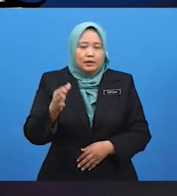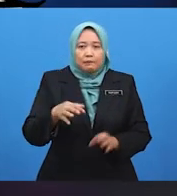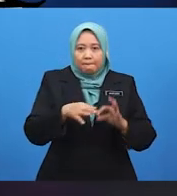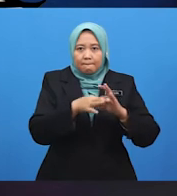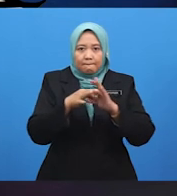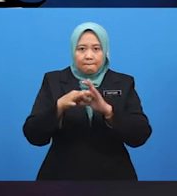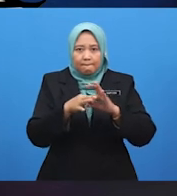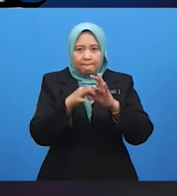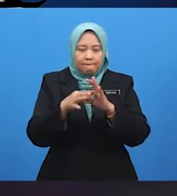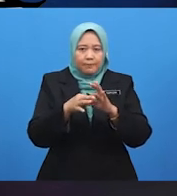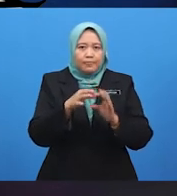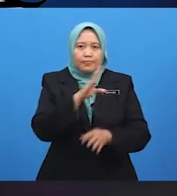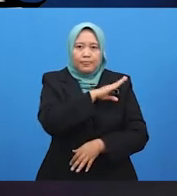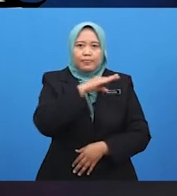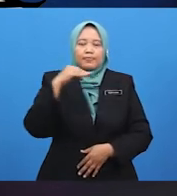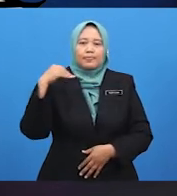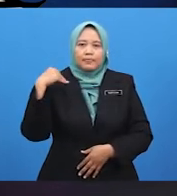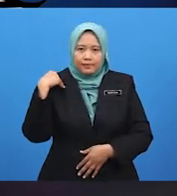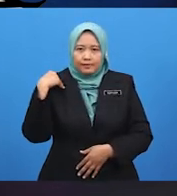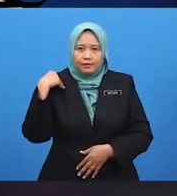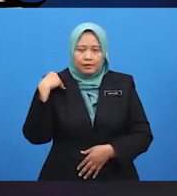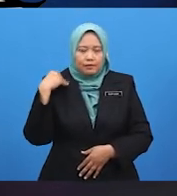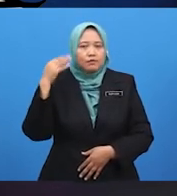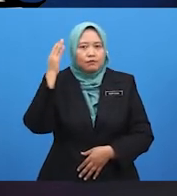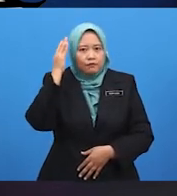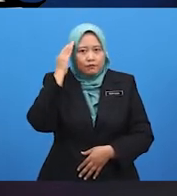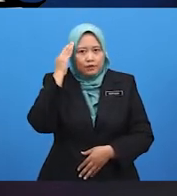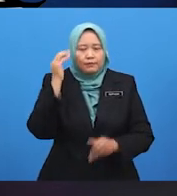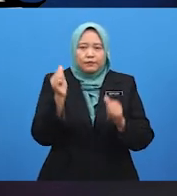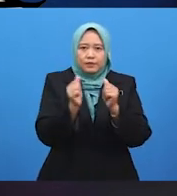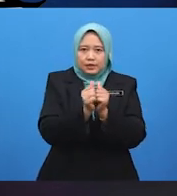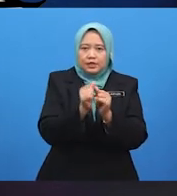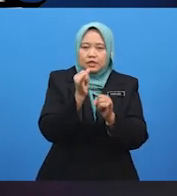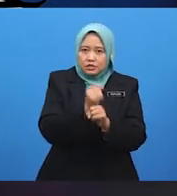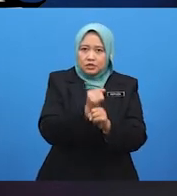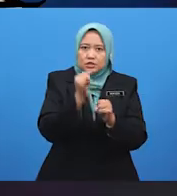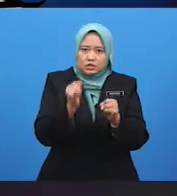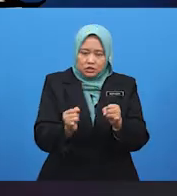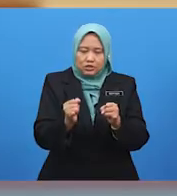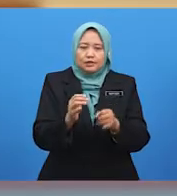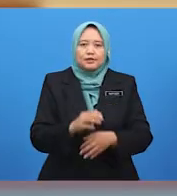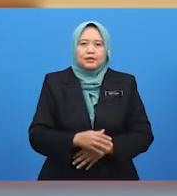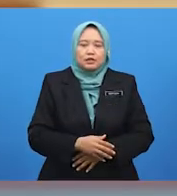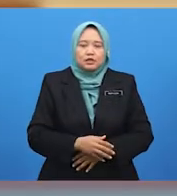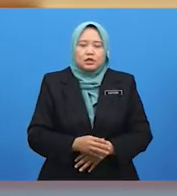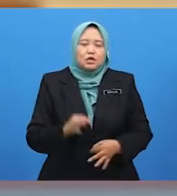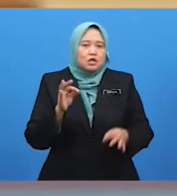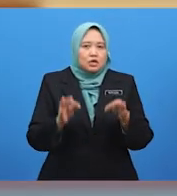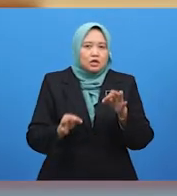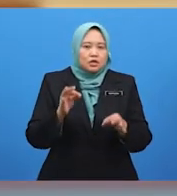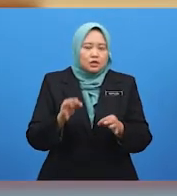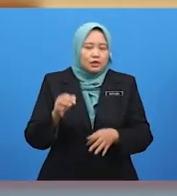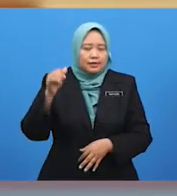persefahuman antara jiran-jiran. Ya, betul. Tepat sekali, Kumki. Jika Alicia